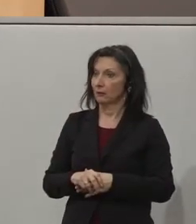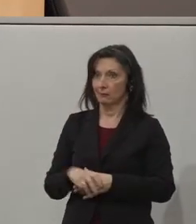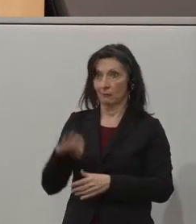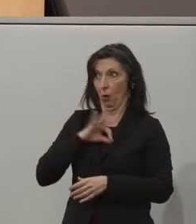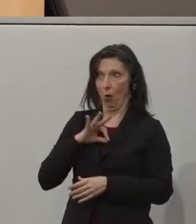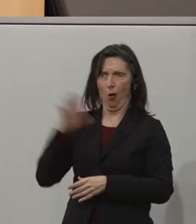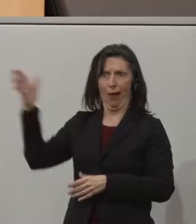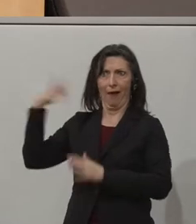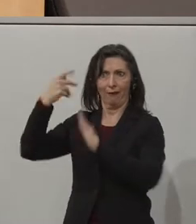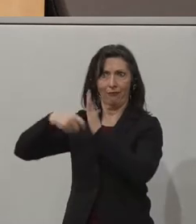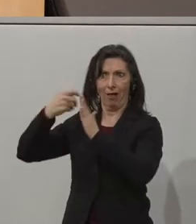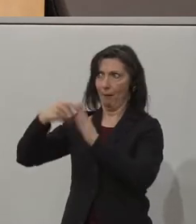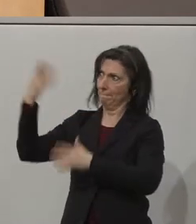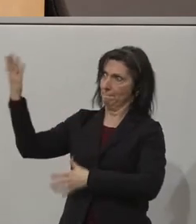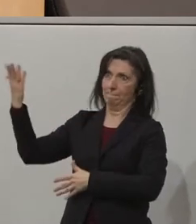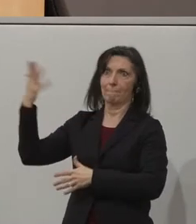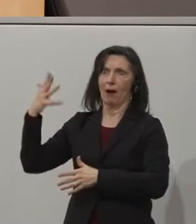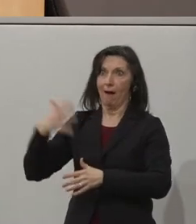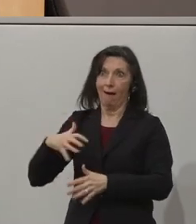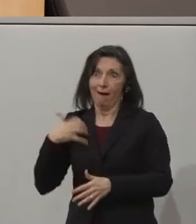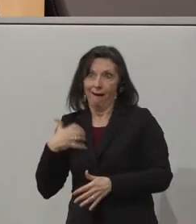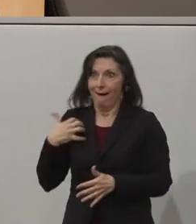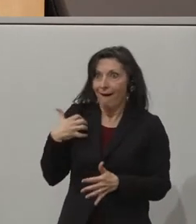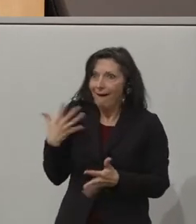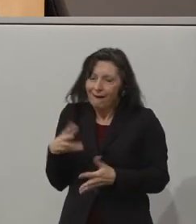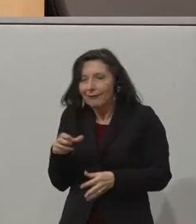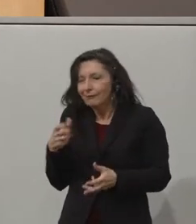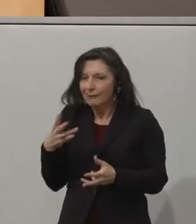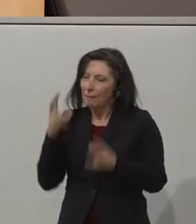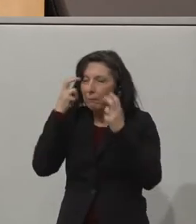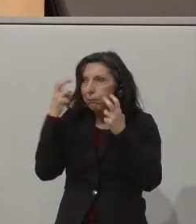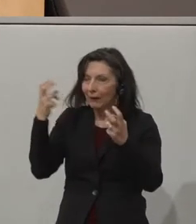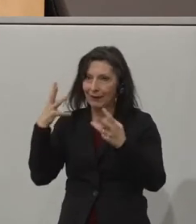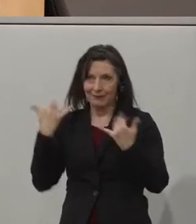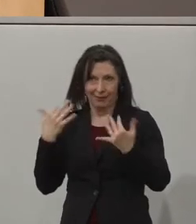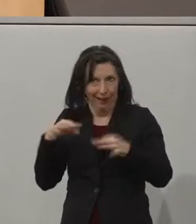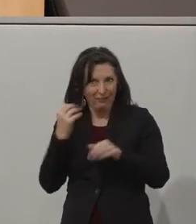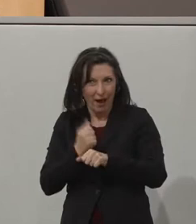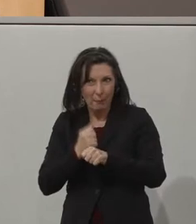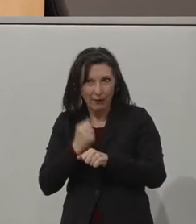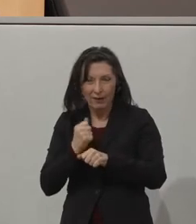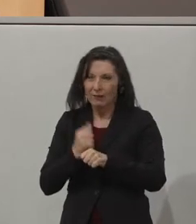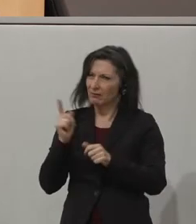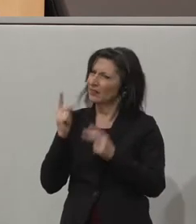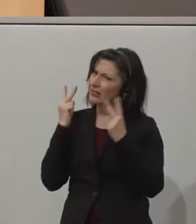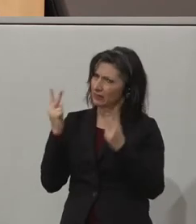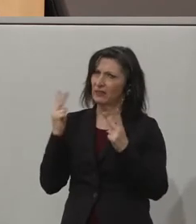hier gezeigt hat und wie mit mir dafür brennt, arbeiten zu dürfen. Also es ist etwas, was sehr wichtig ist.